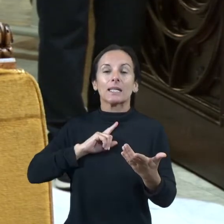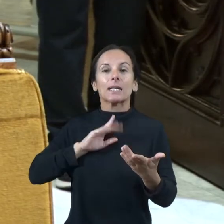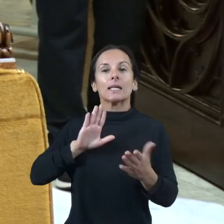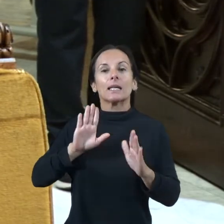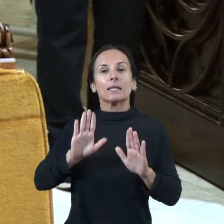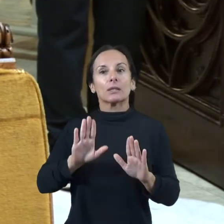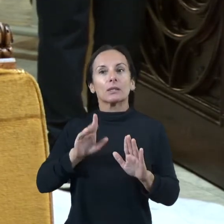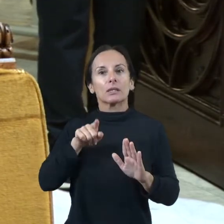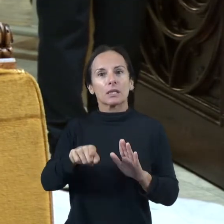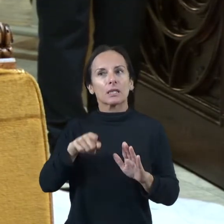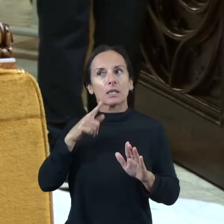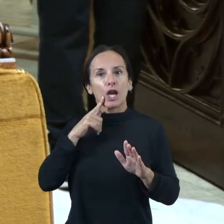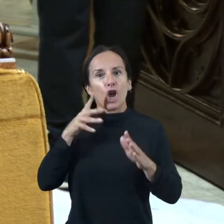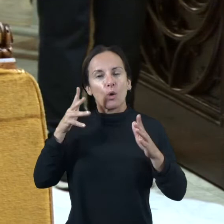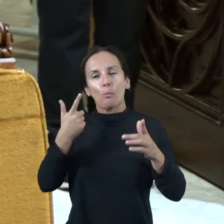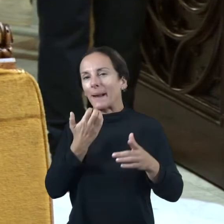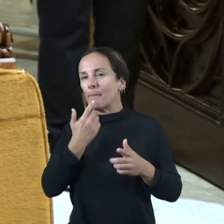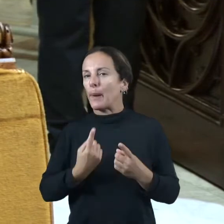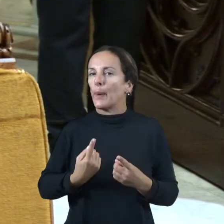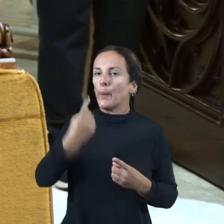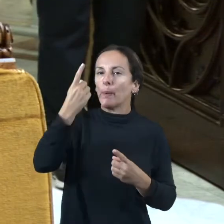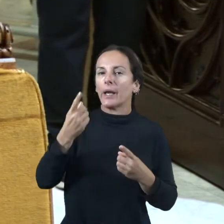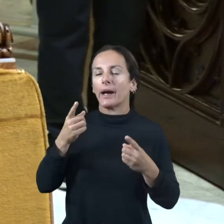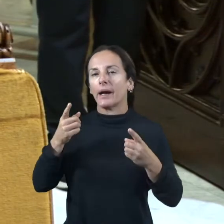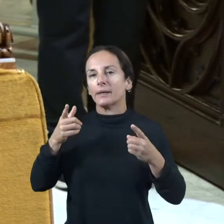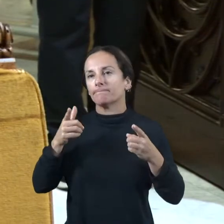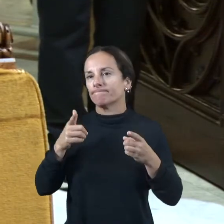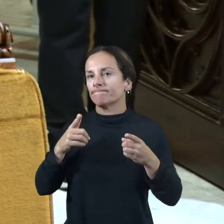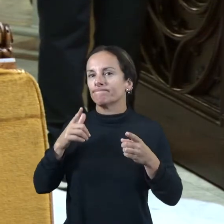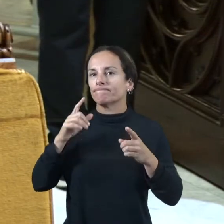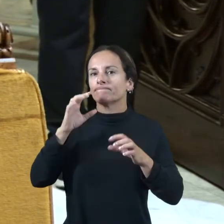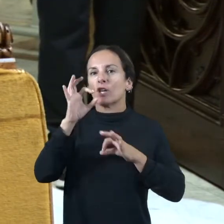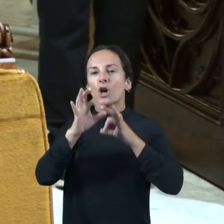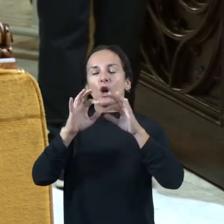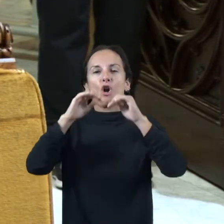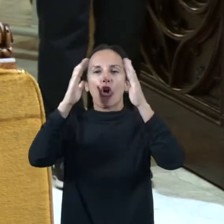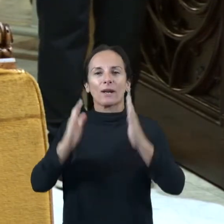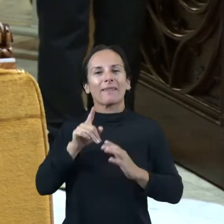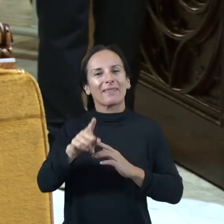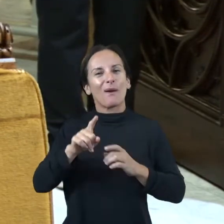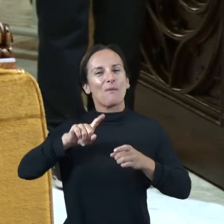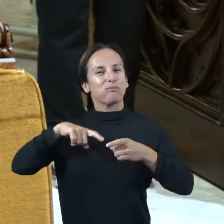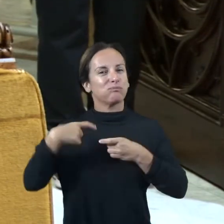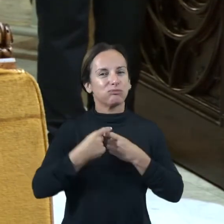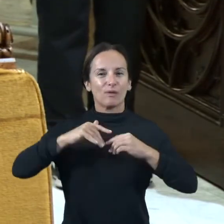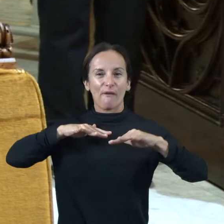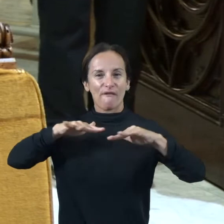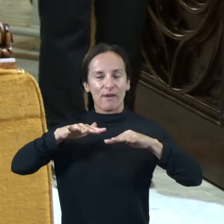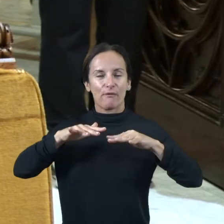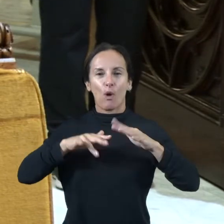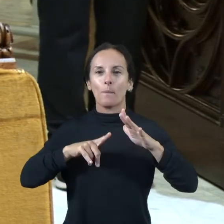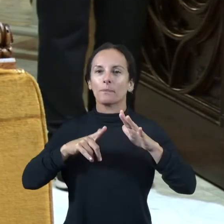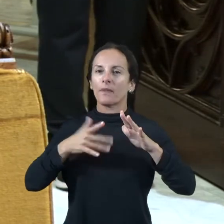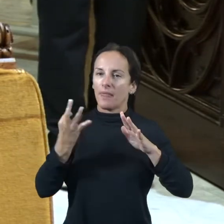perquè un òrgan sigui participatiu i sigui viu quan comença hi ha un reglament però la possibilitat que aquest